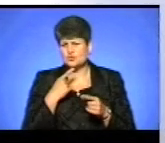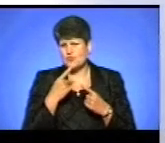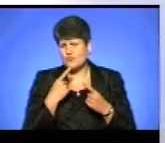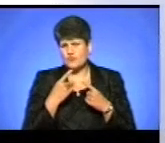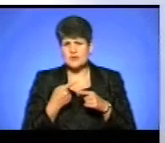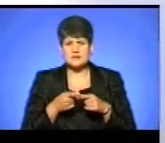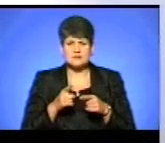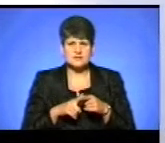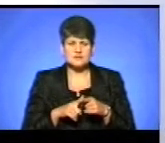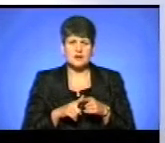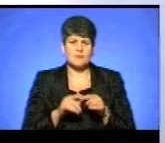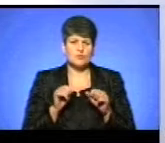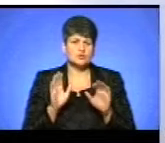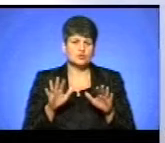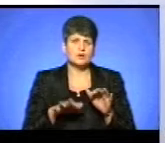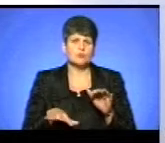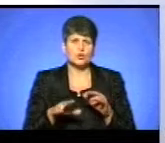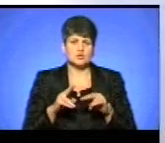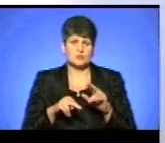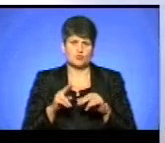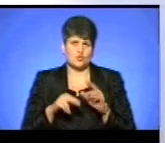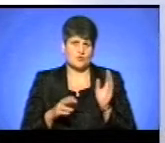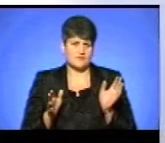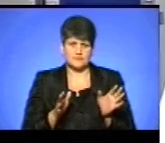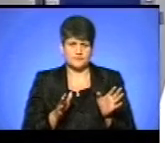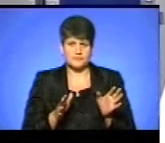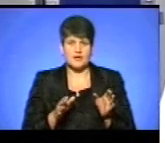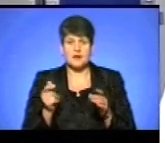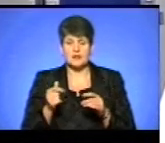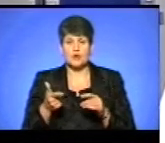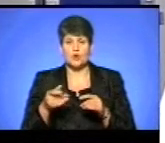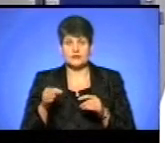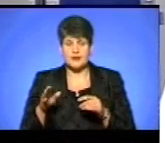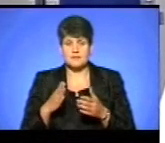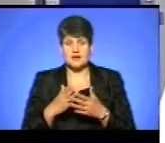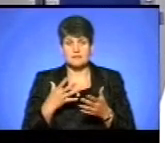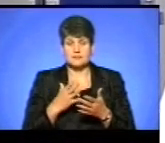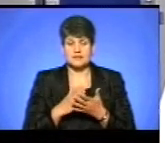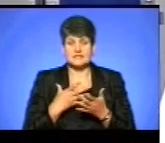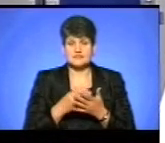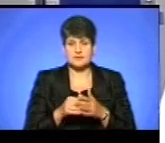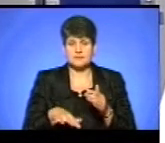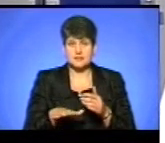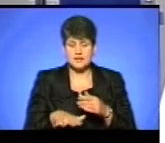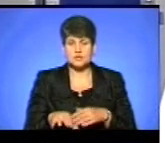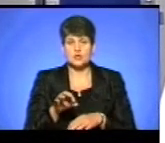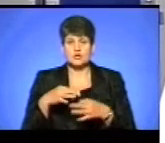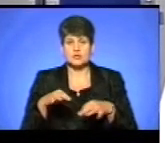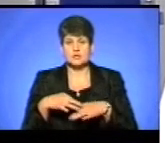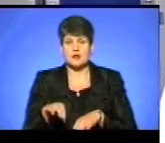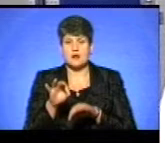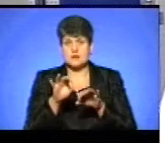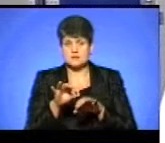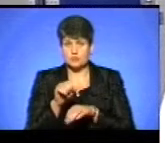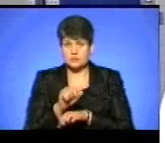може бути площа забудови самого готелю. Але готель повинен мати свої майданчики, свої мати стоянки для автотранспорту,